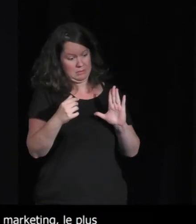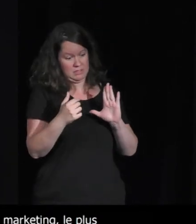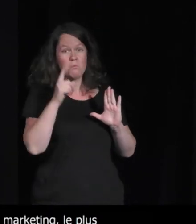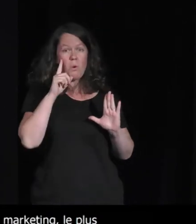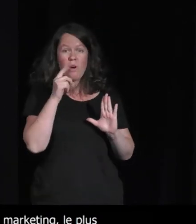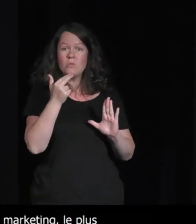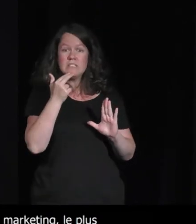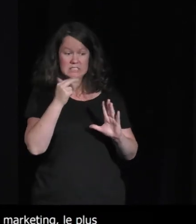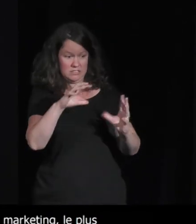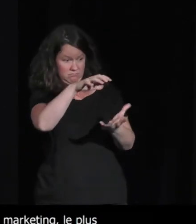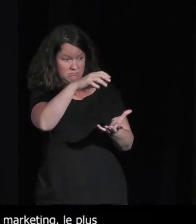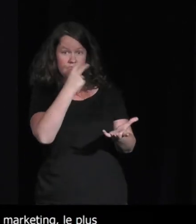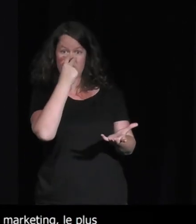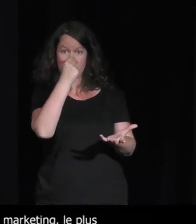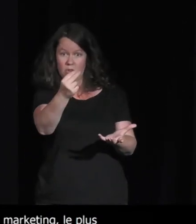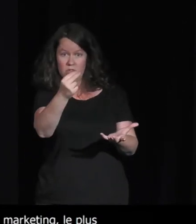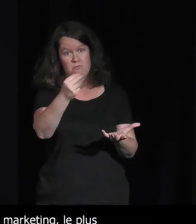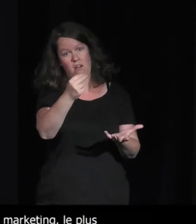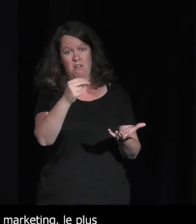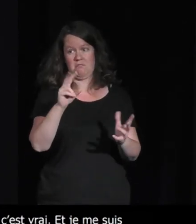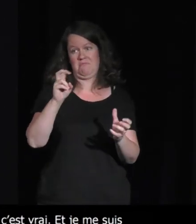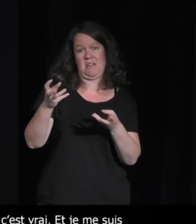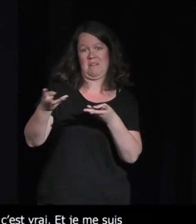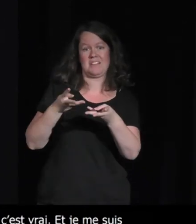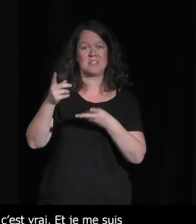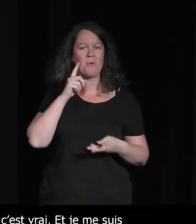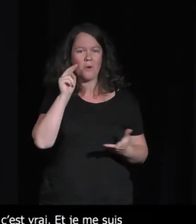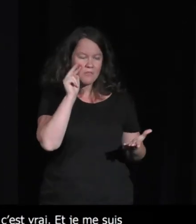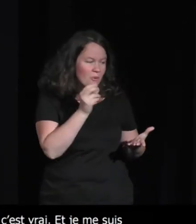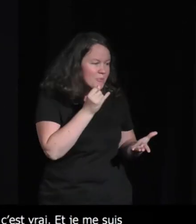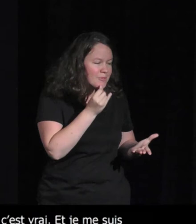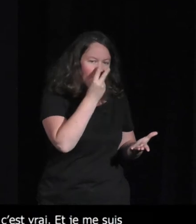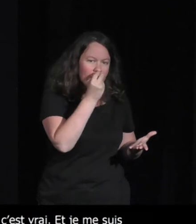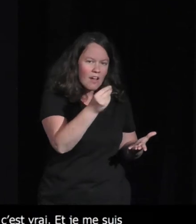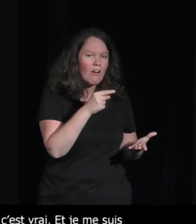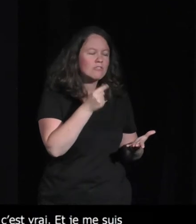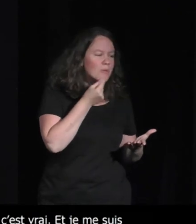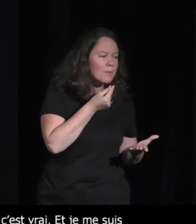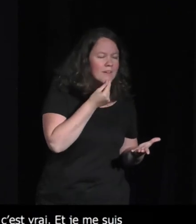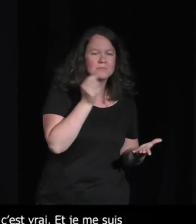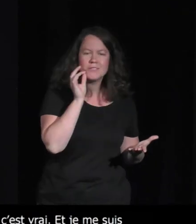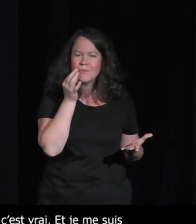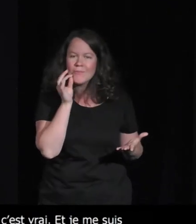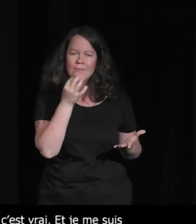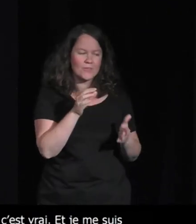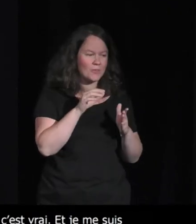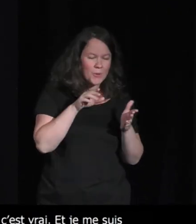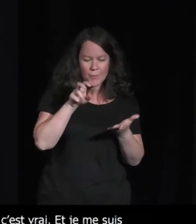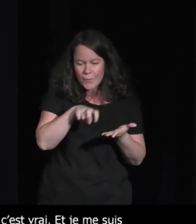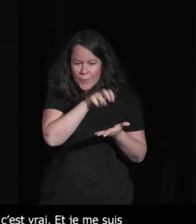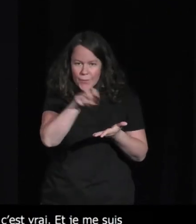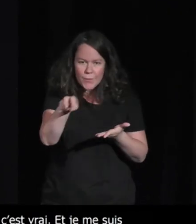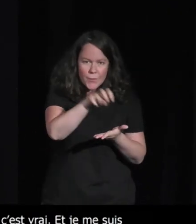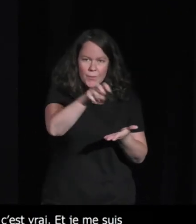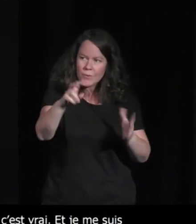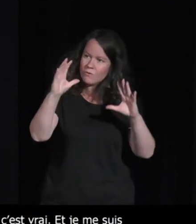les gens quand ils ont vu les screenshots ils se sont dit c'est l'histoire d'un renard qui est dans la forêt qui change les saisons